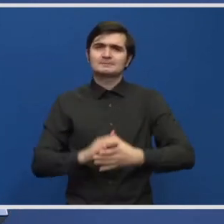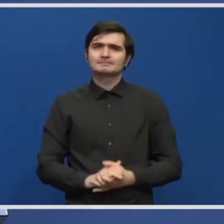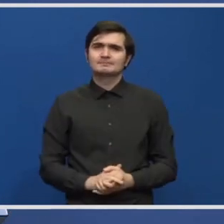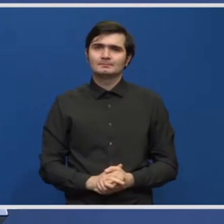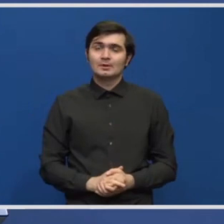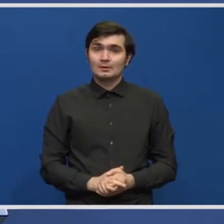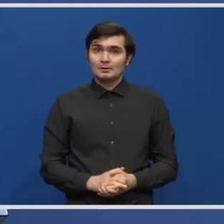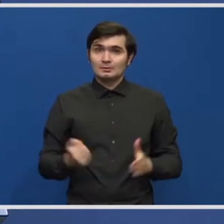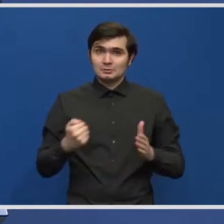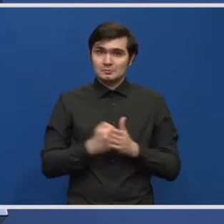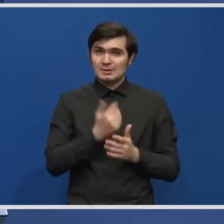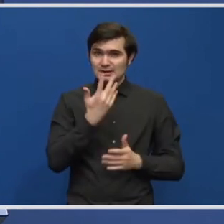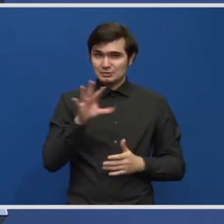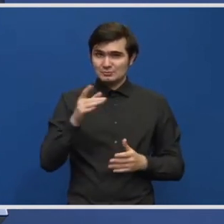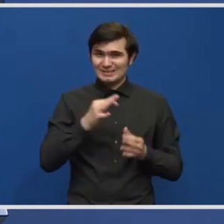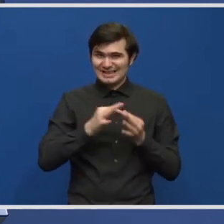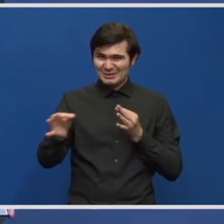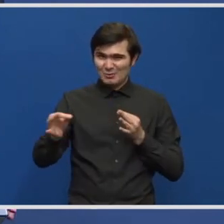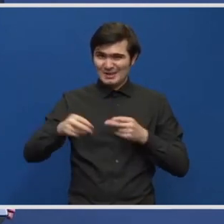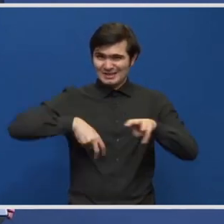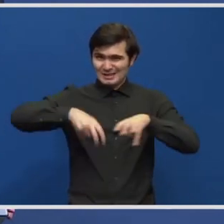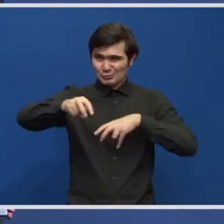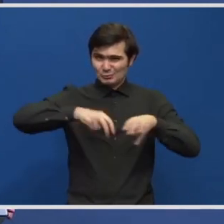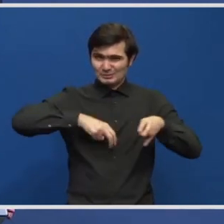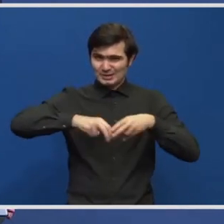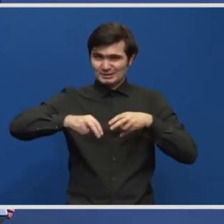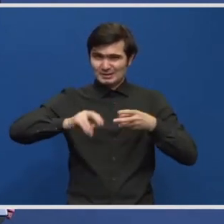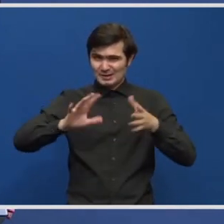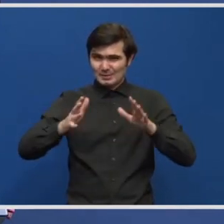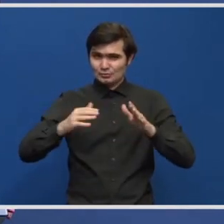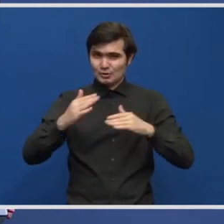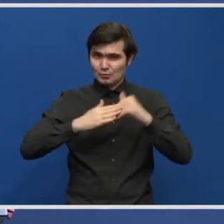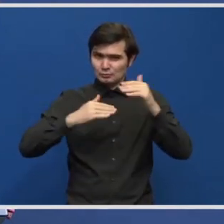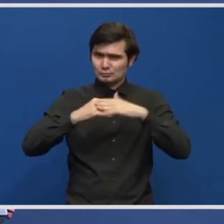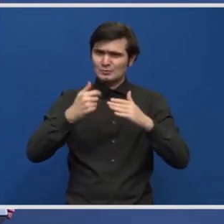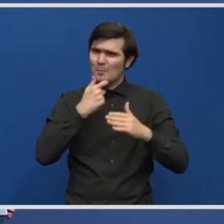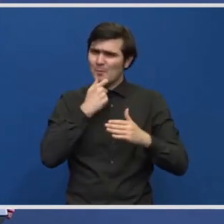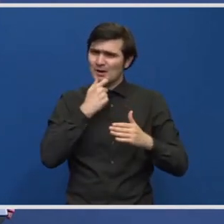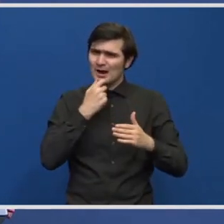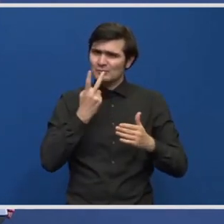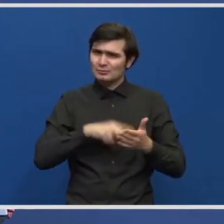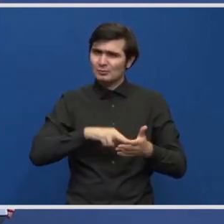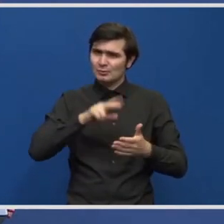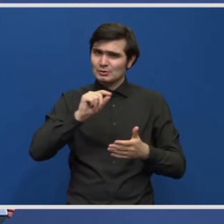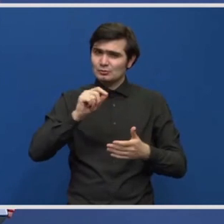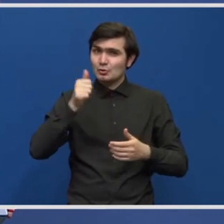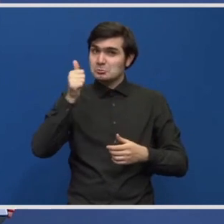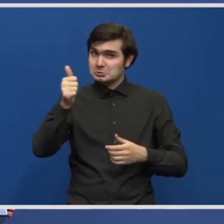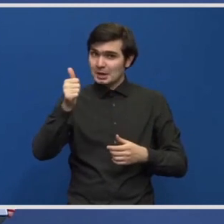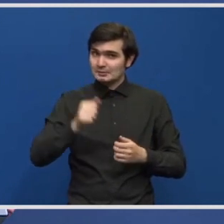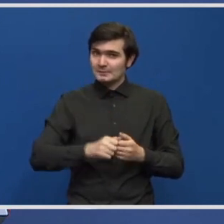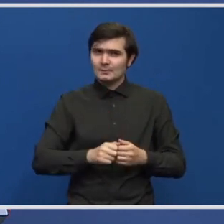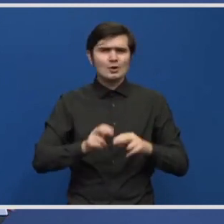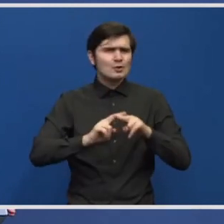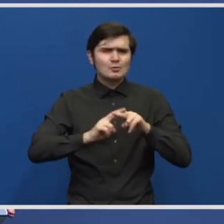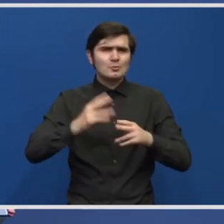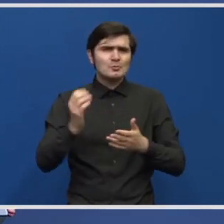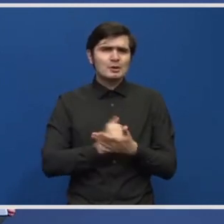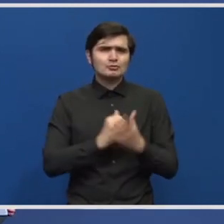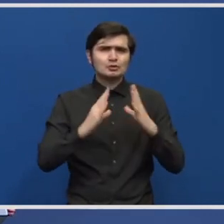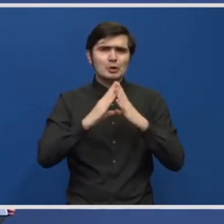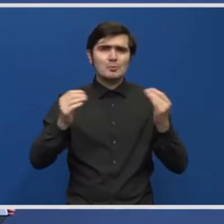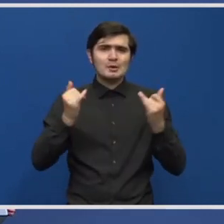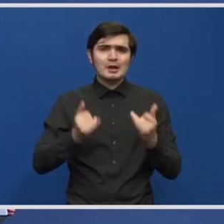proiecte. Deci până în 500 de kilometri de autostradă, construiți până în anul 2026. Cum reușește România în acest